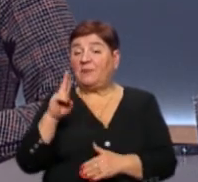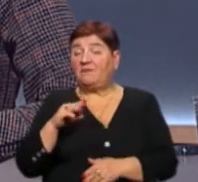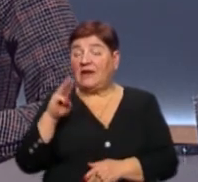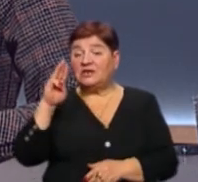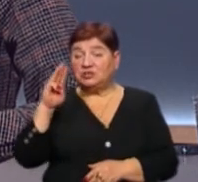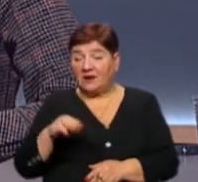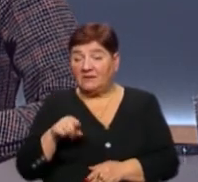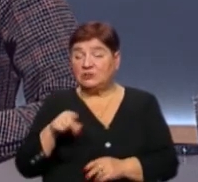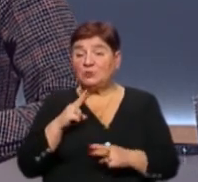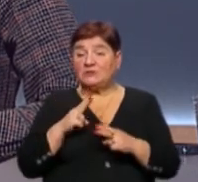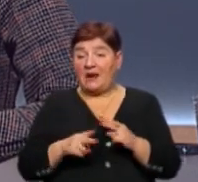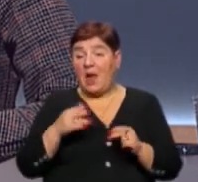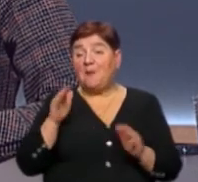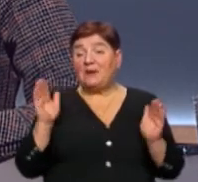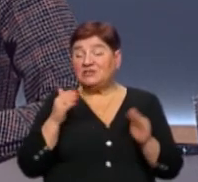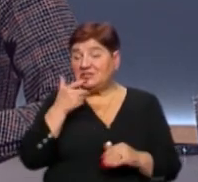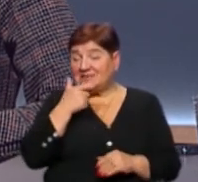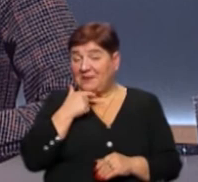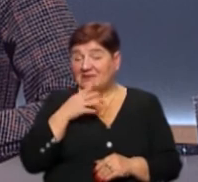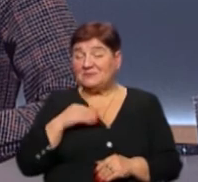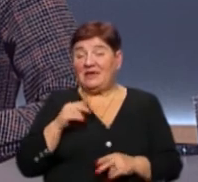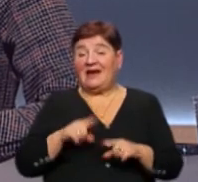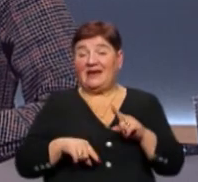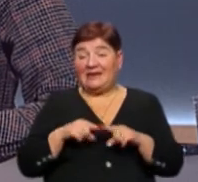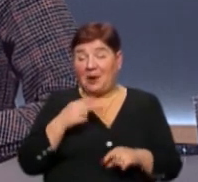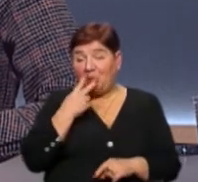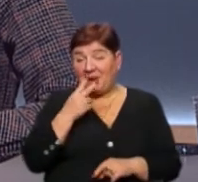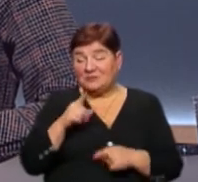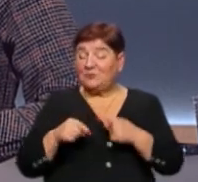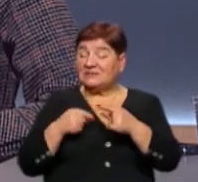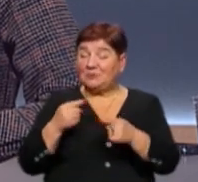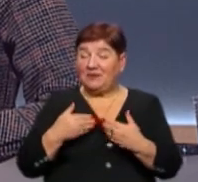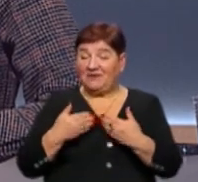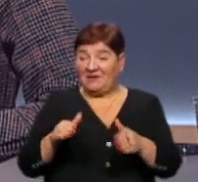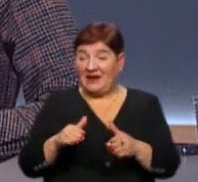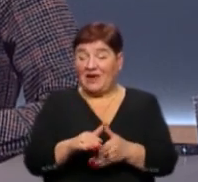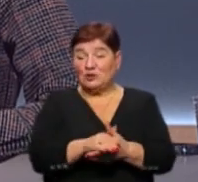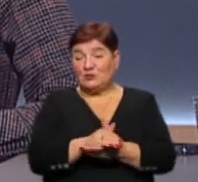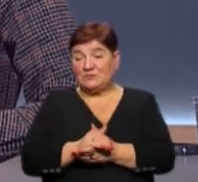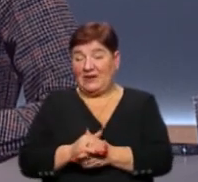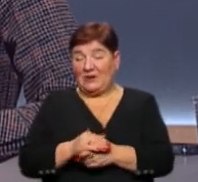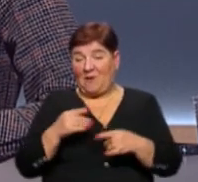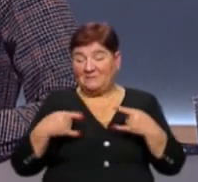штрафи. На цьому завершуємо. Бережіть себе і своїх рідних. Побачимось в наступних ефірах Суспільного.